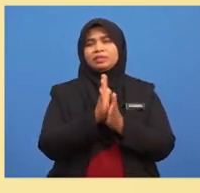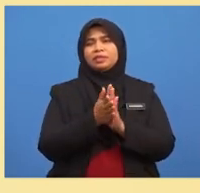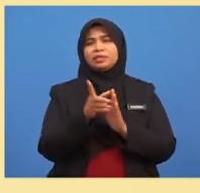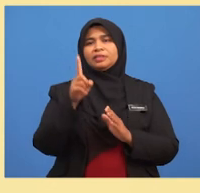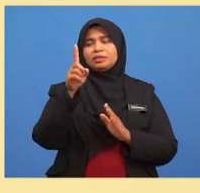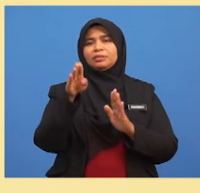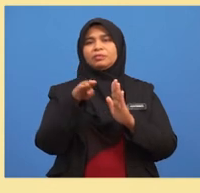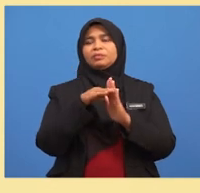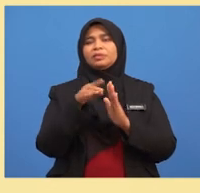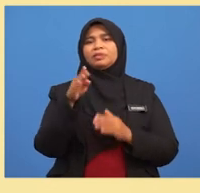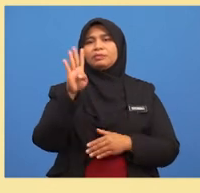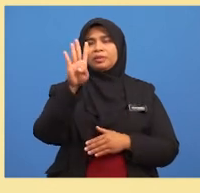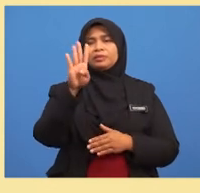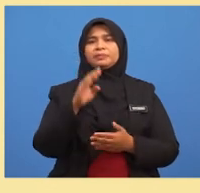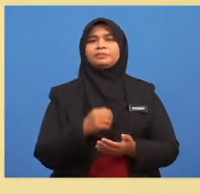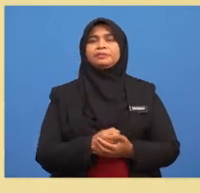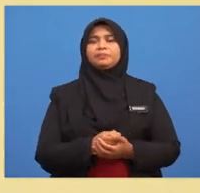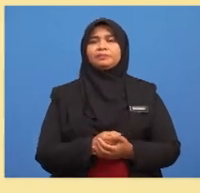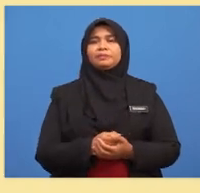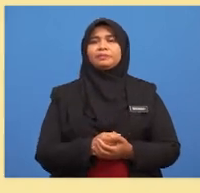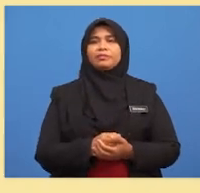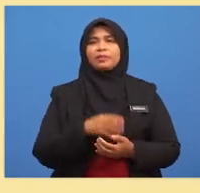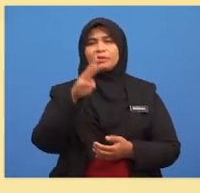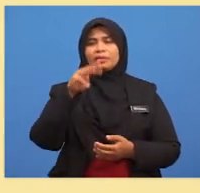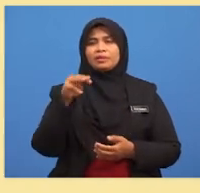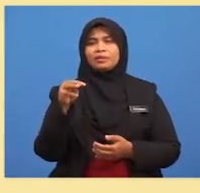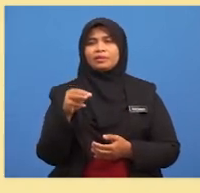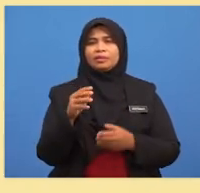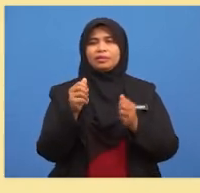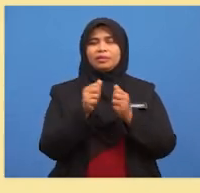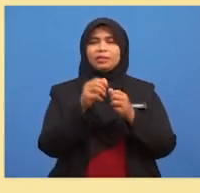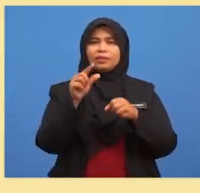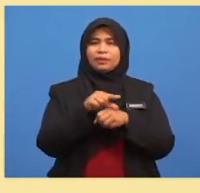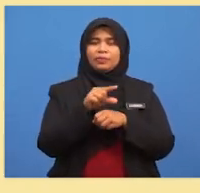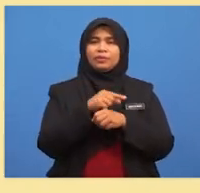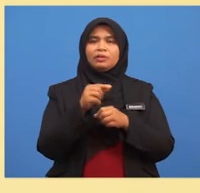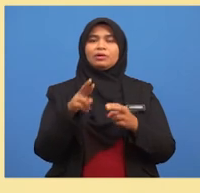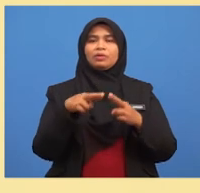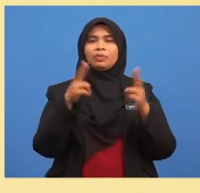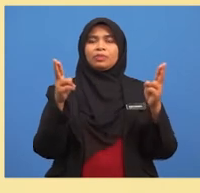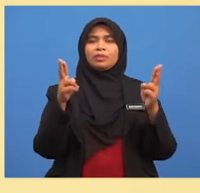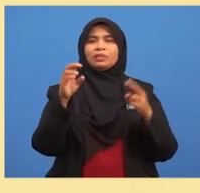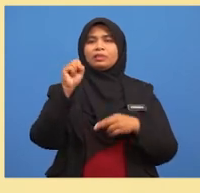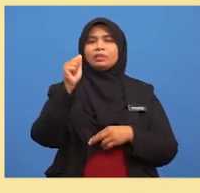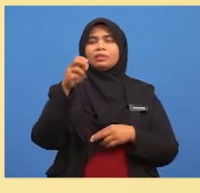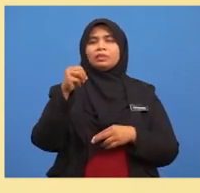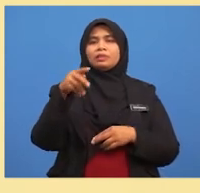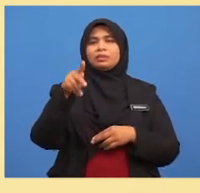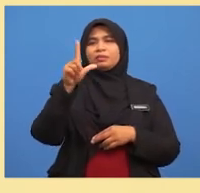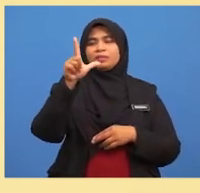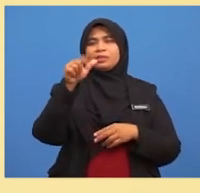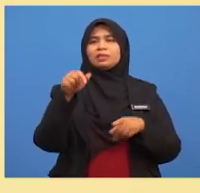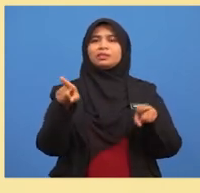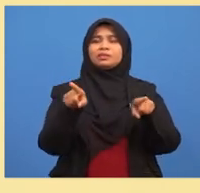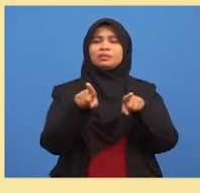4 Murid-murid Dengan menggunakan ruang sampel yang sama Apakah